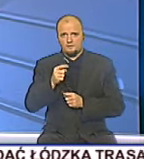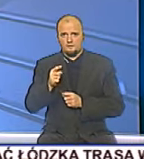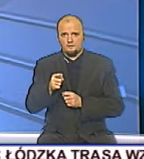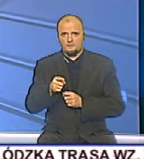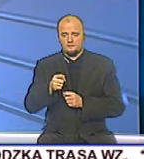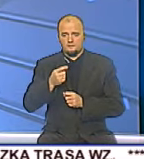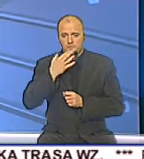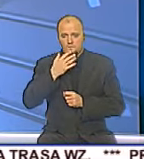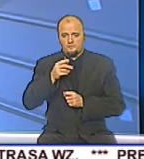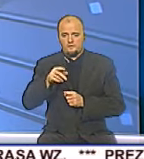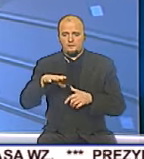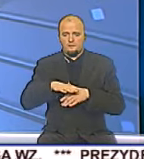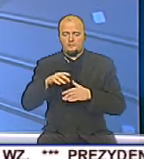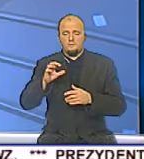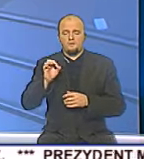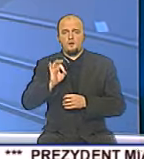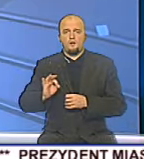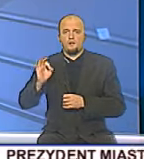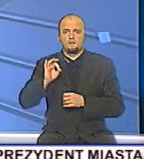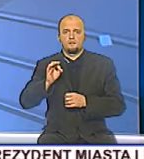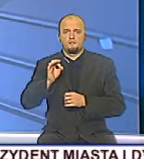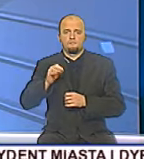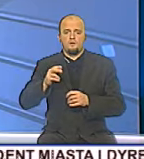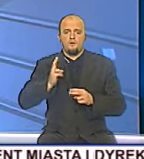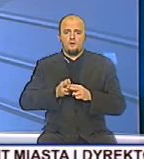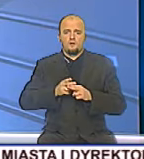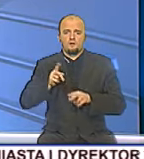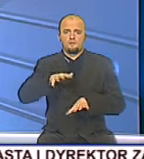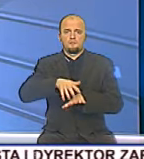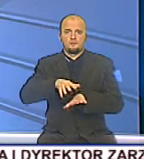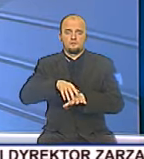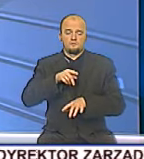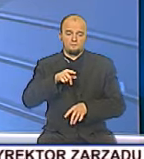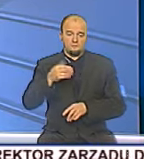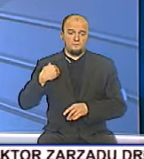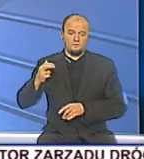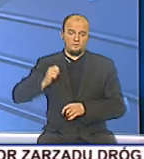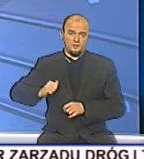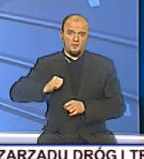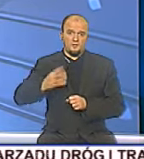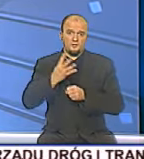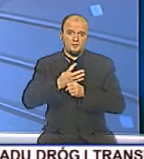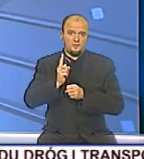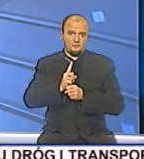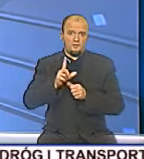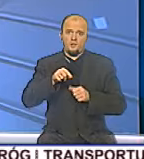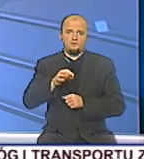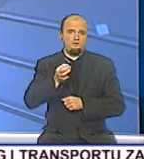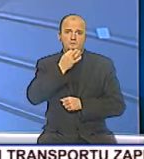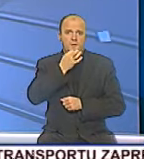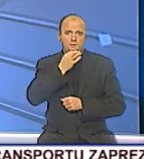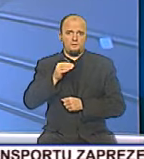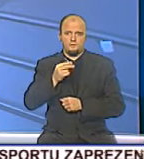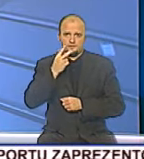historii pacjenta z Brzezin. Fakt, że czekał na pomoc lekarską 40 minut wydaje się w tym przypadku najmniej zadziwiające.